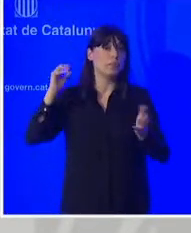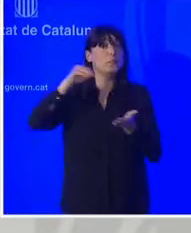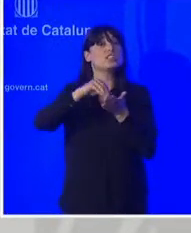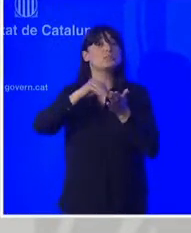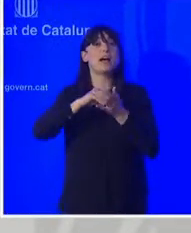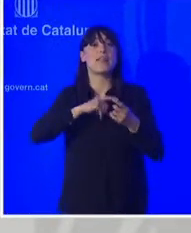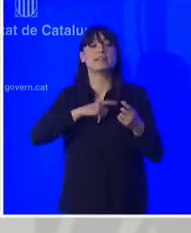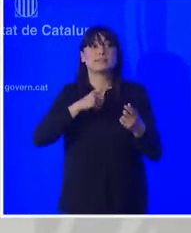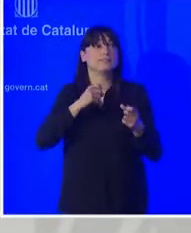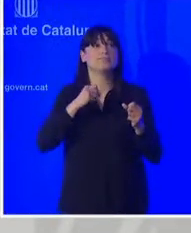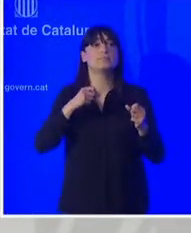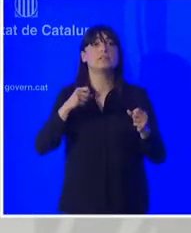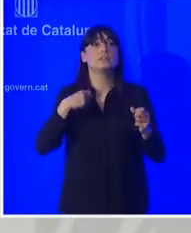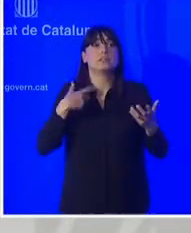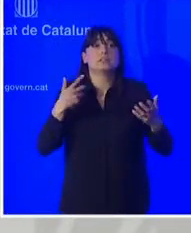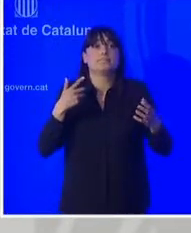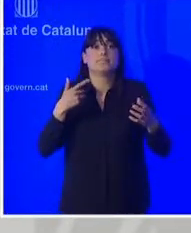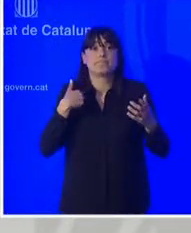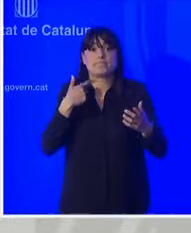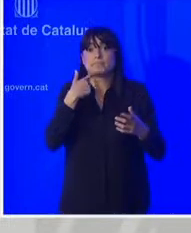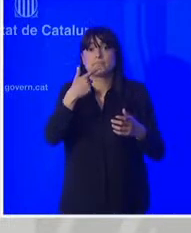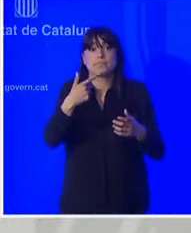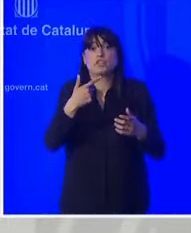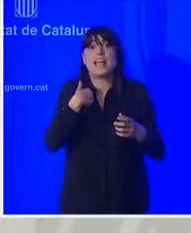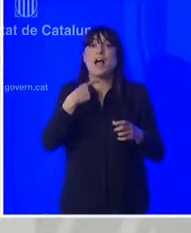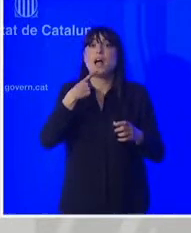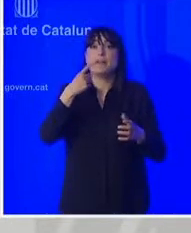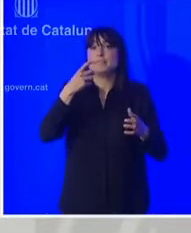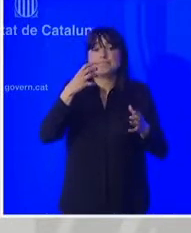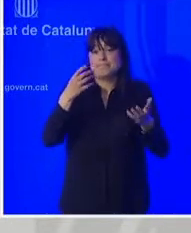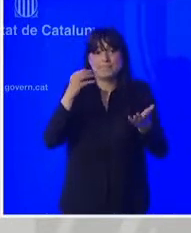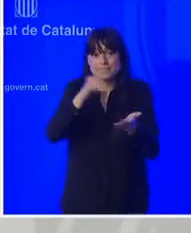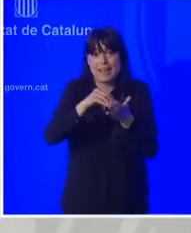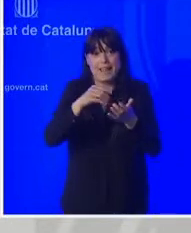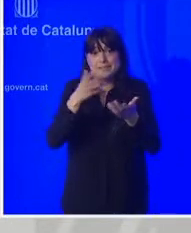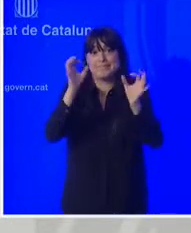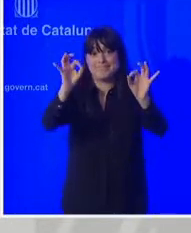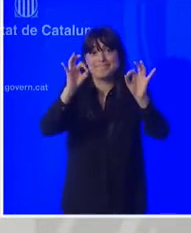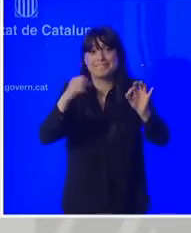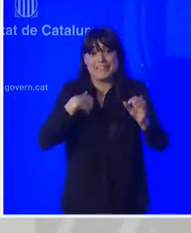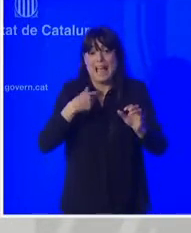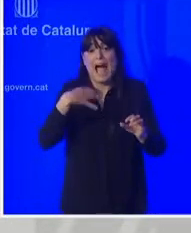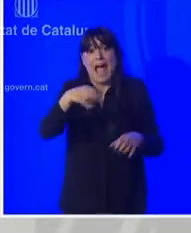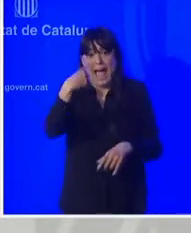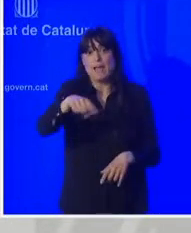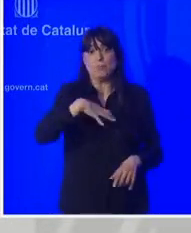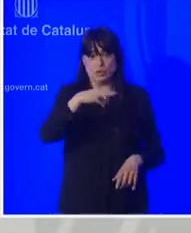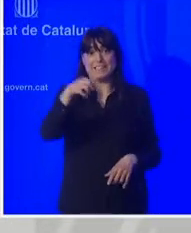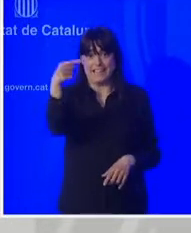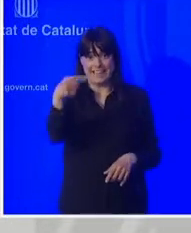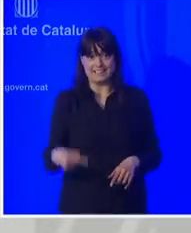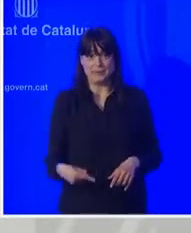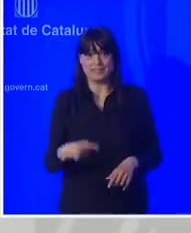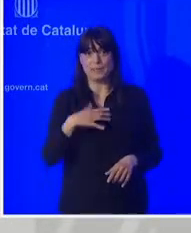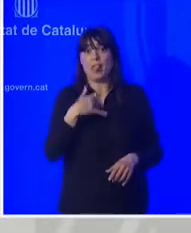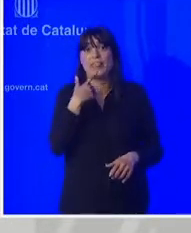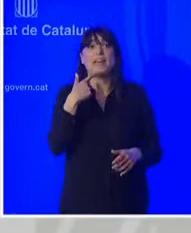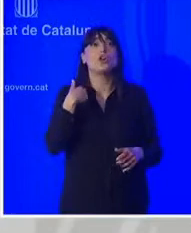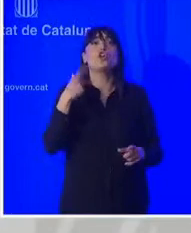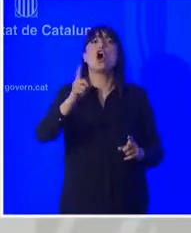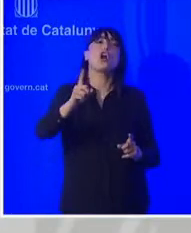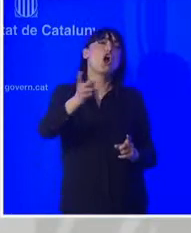categòrica en el sentit de no, no ens fa por una quarta onada perquè després la tens i per tant la possibilitat sempre hi és i per tant hem de ser molt curosos,